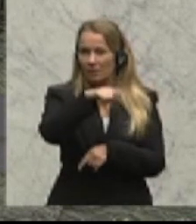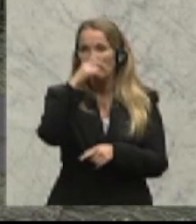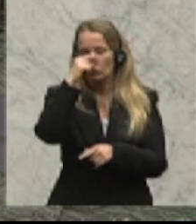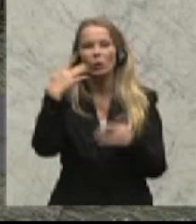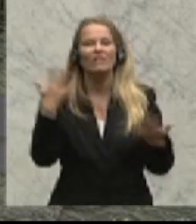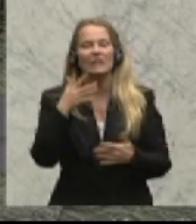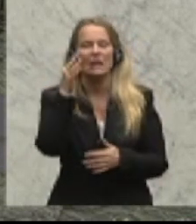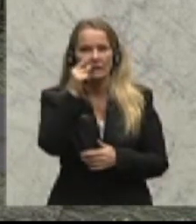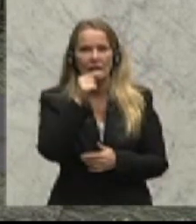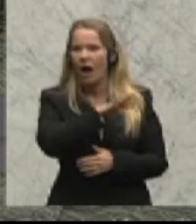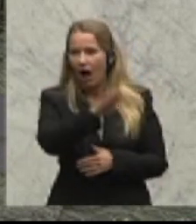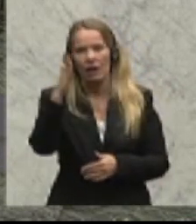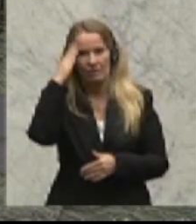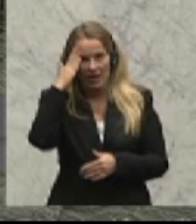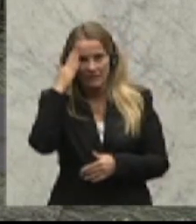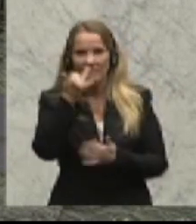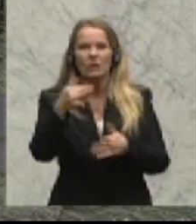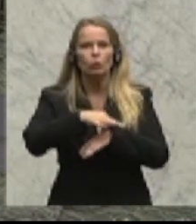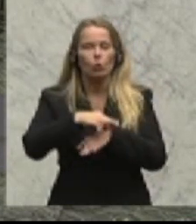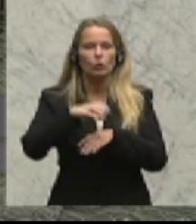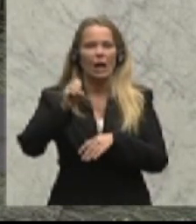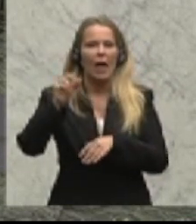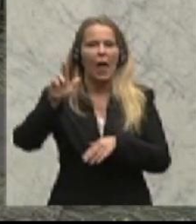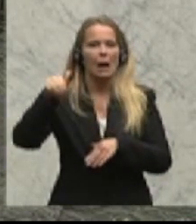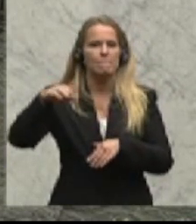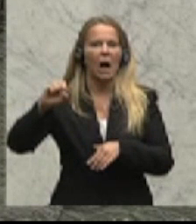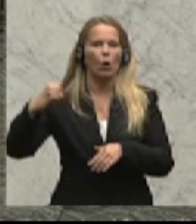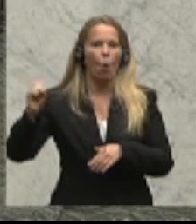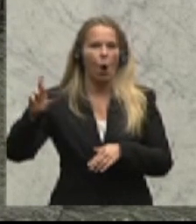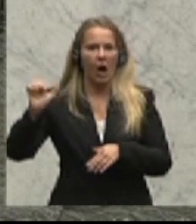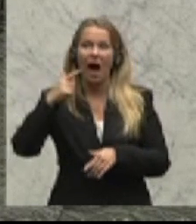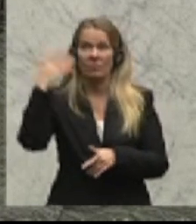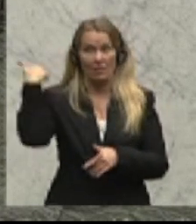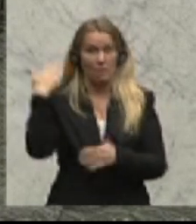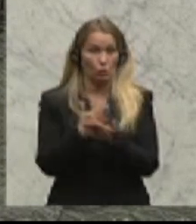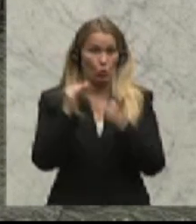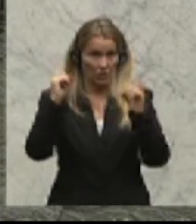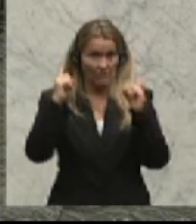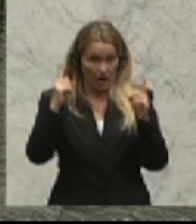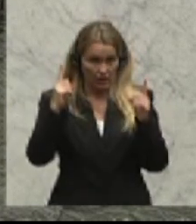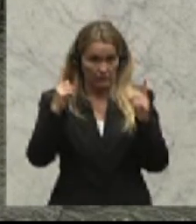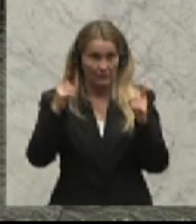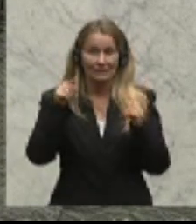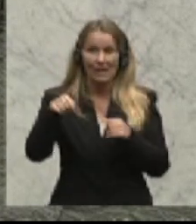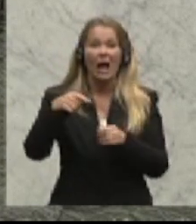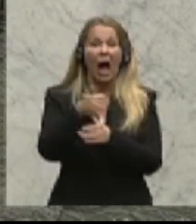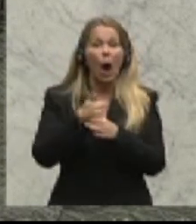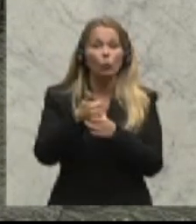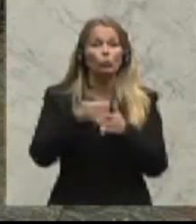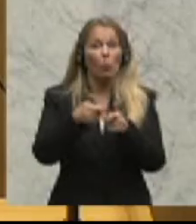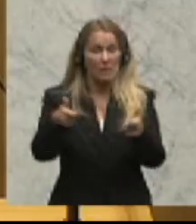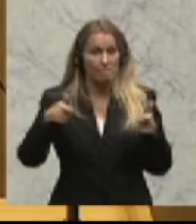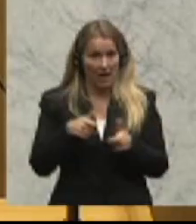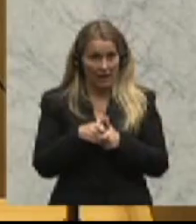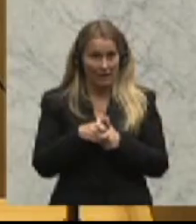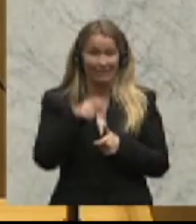das wissen all diejenigen, wie Dr. Ermakora, der damals schon gewarnt hat, dass dieses Autonomiepaket genau in